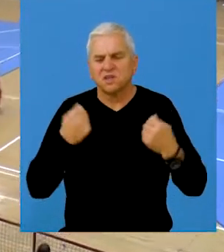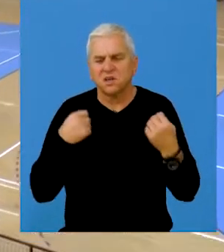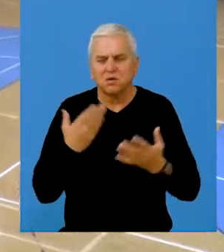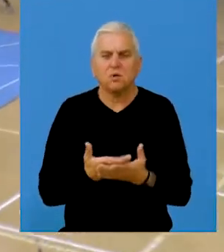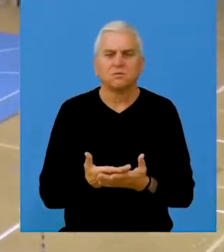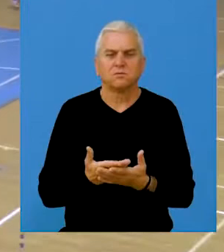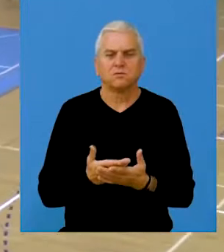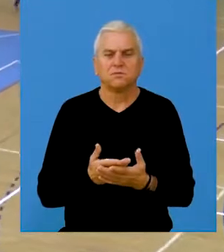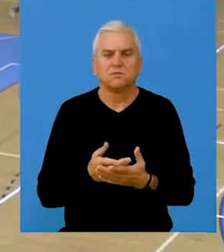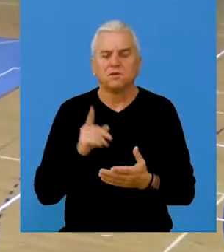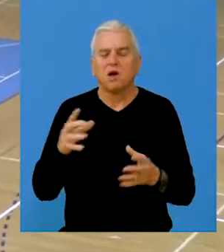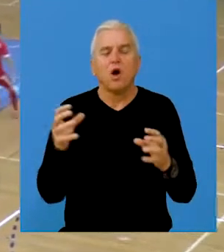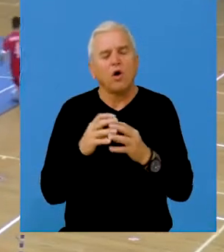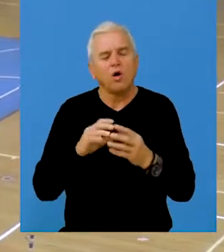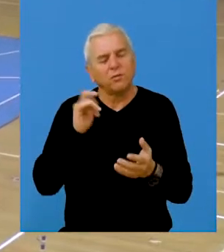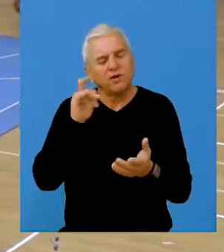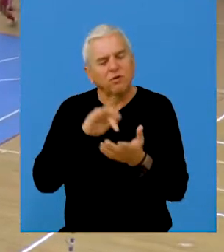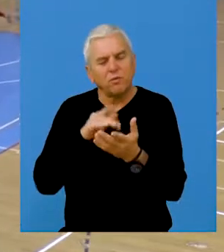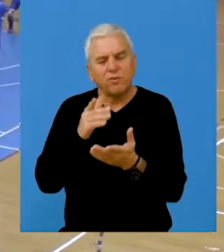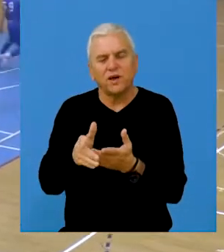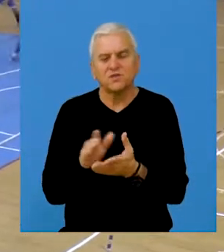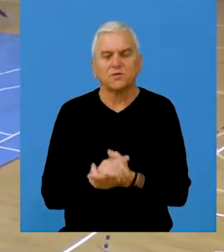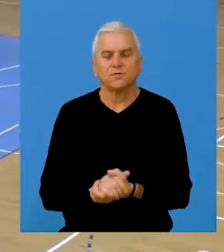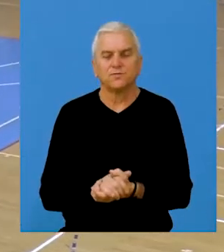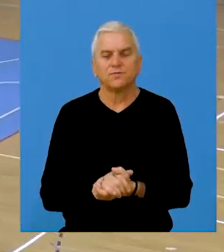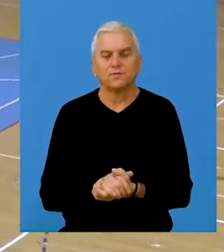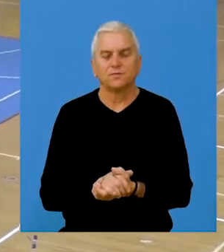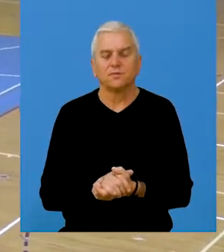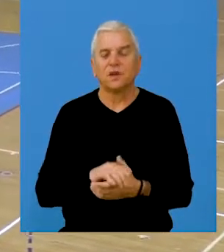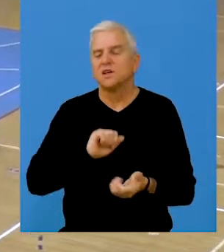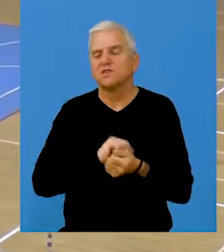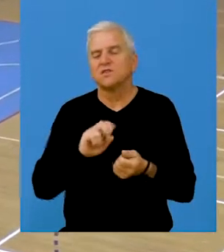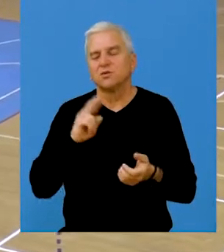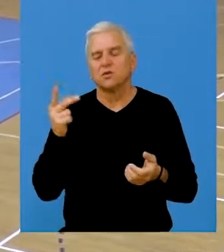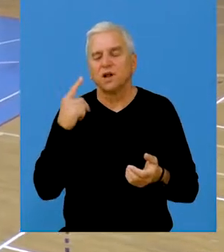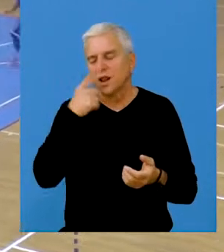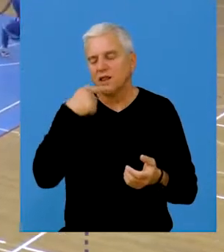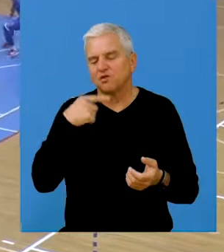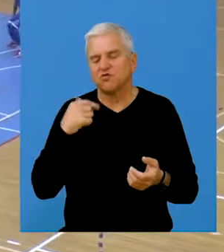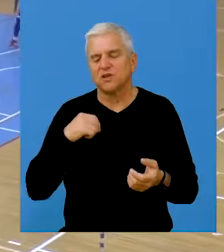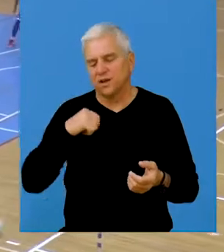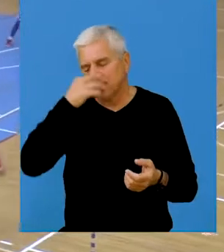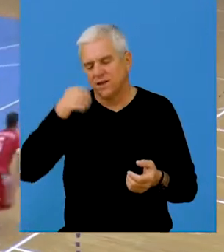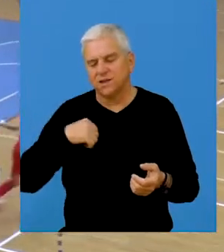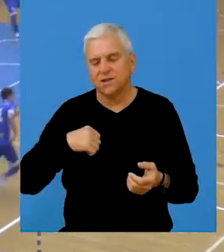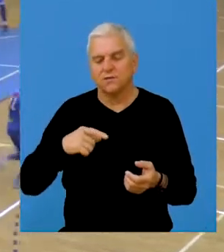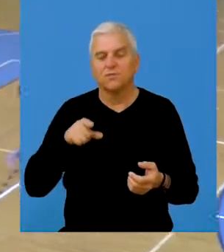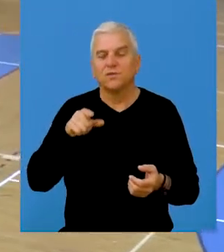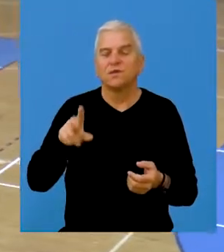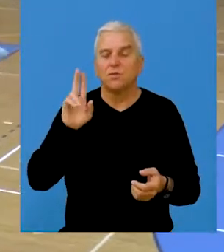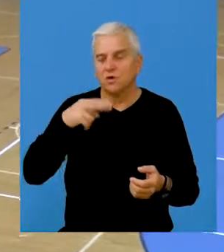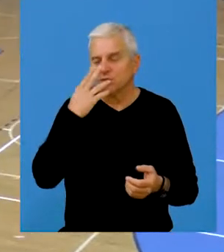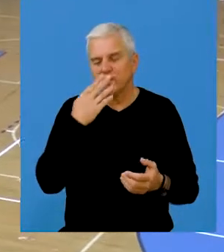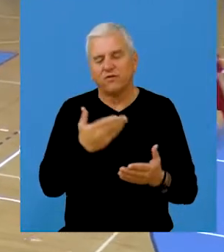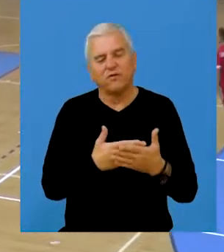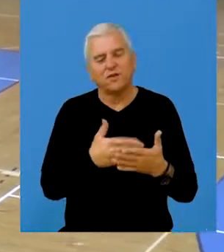skinuo, kažem, kolektiv, pre svega u odnosu na sve drugo, neki lični interes. Na